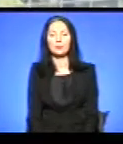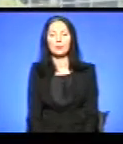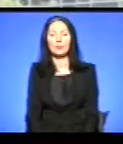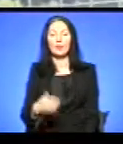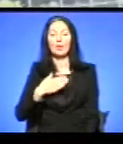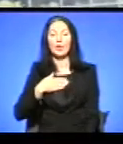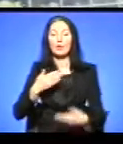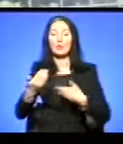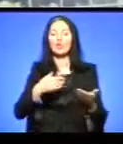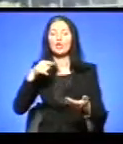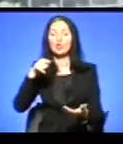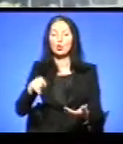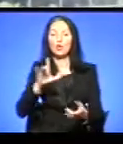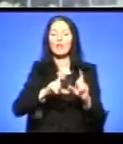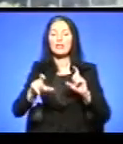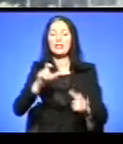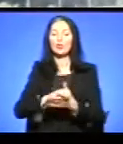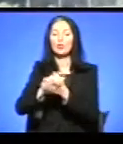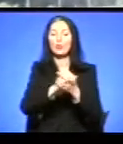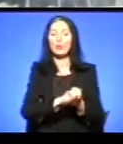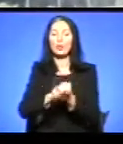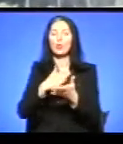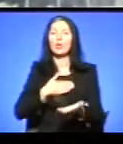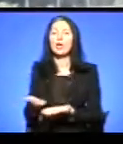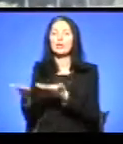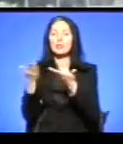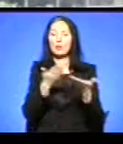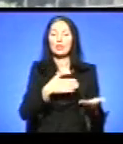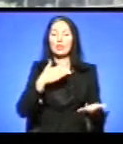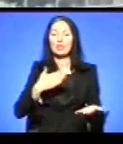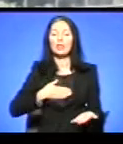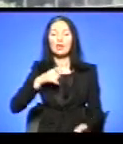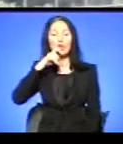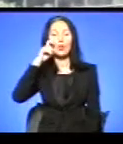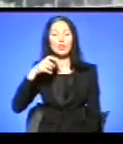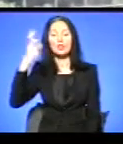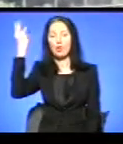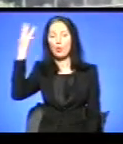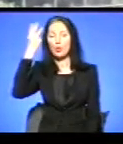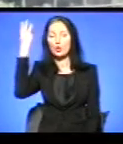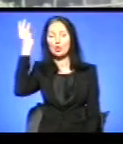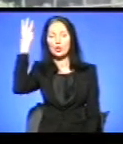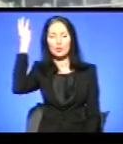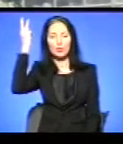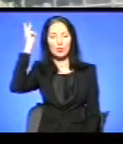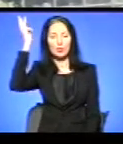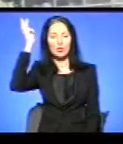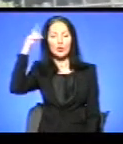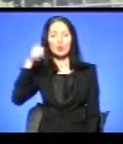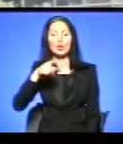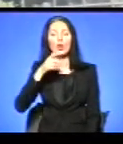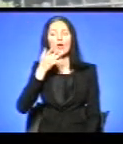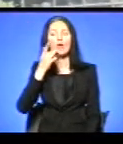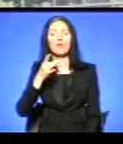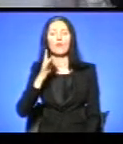Ми прийшли сюди в Інститут миру, нас запросило наше українське посольство тут в Вашингтоні на святкування Дня